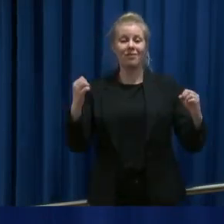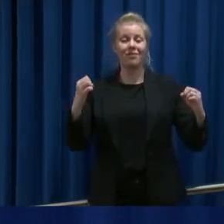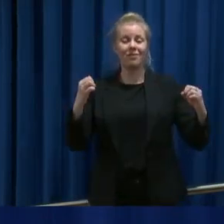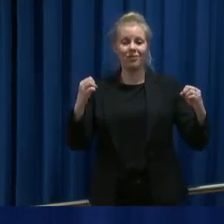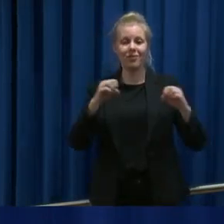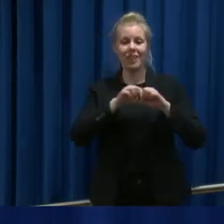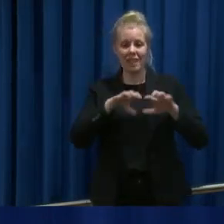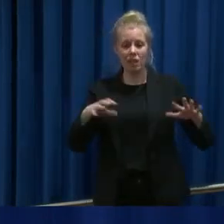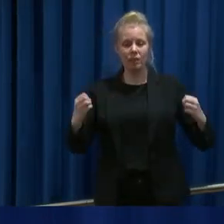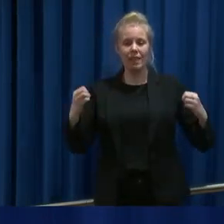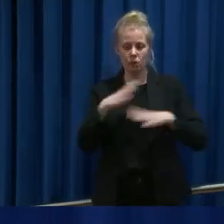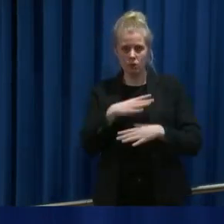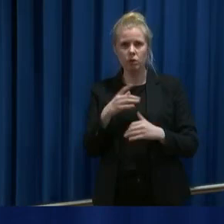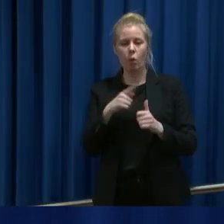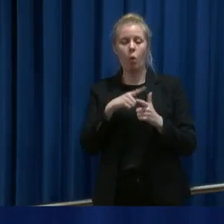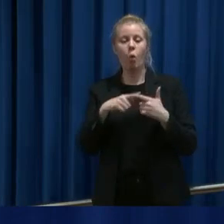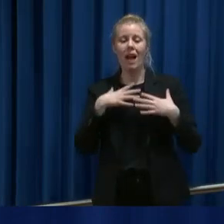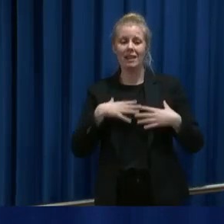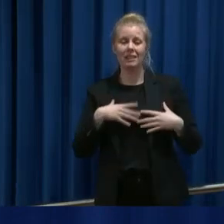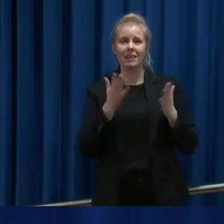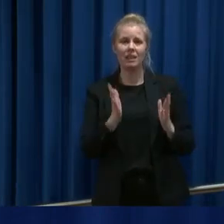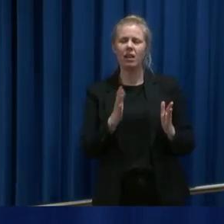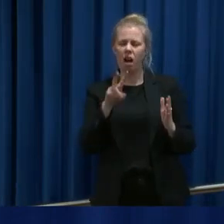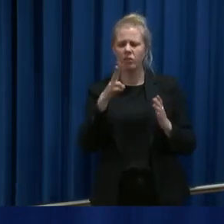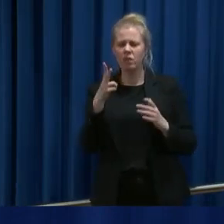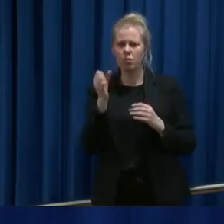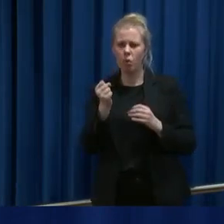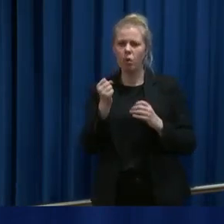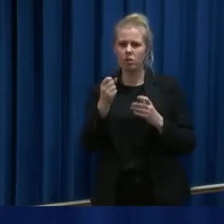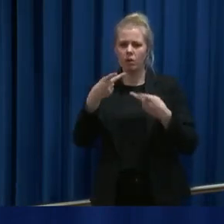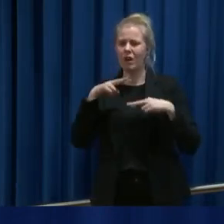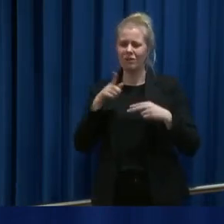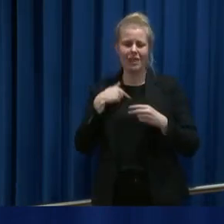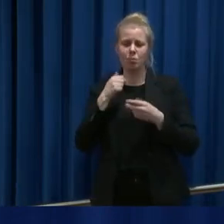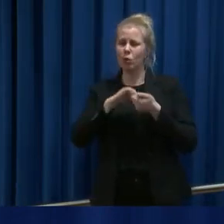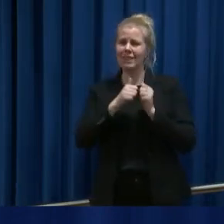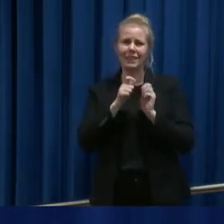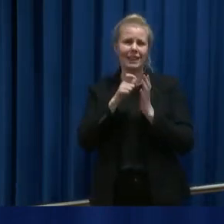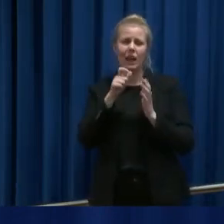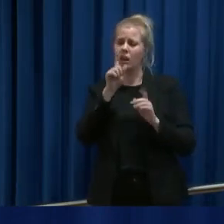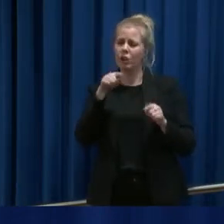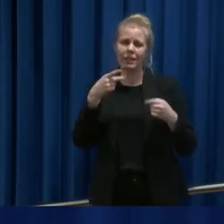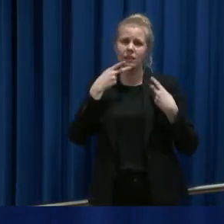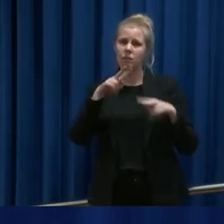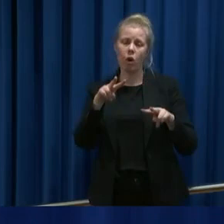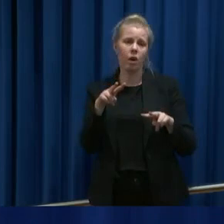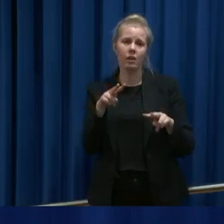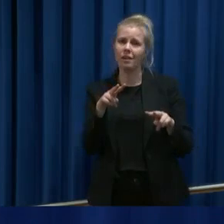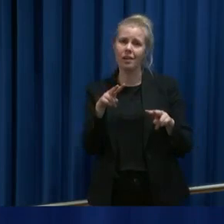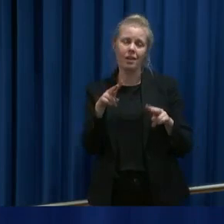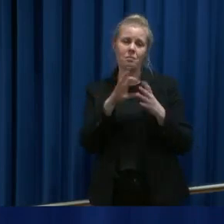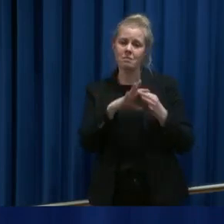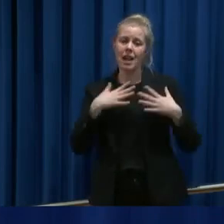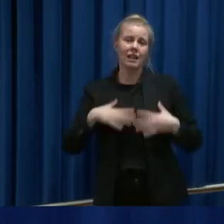utfordringene kommer til å utvikle seg med å svare av andre helseeksperter. Det er ikke vi politikere som skal være svarpersonene knyttet til